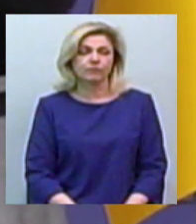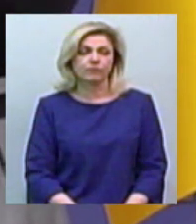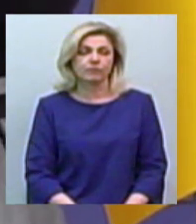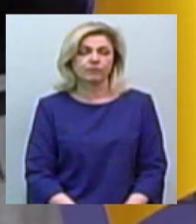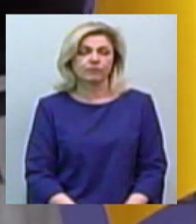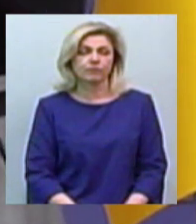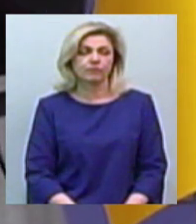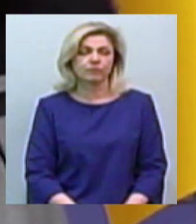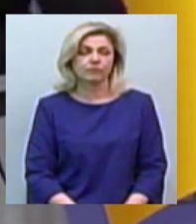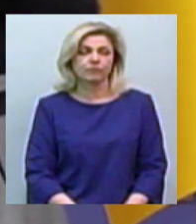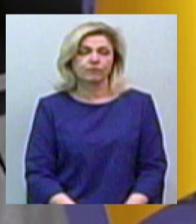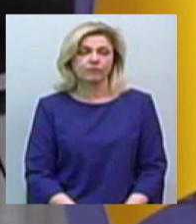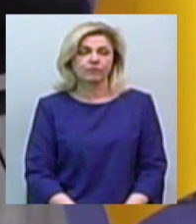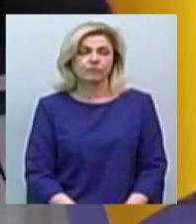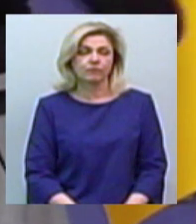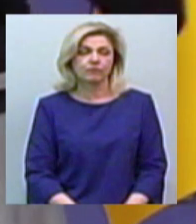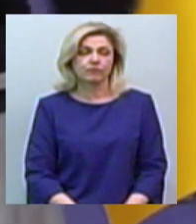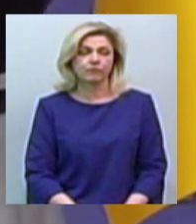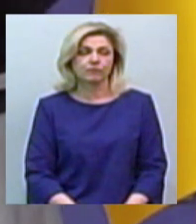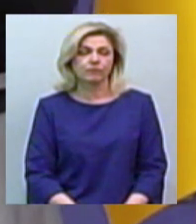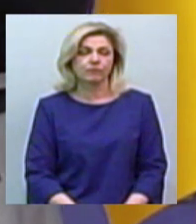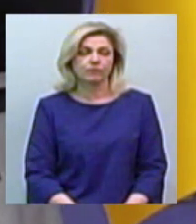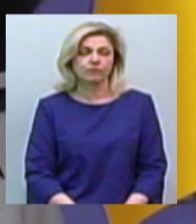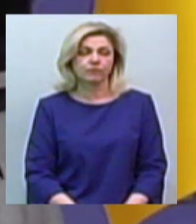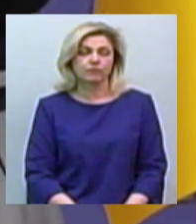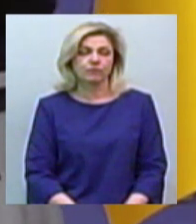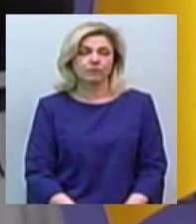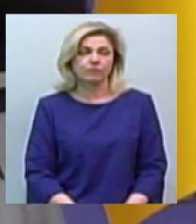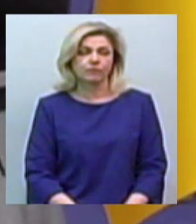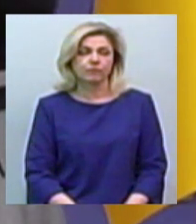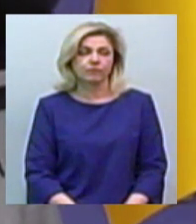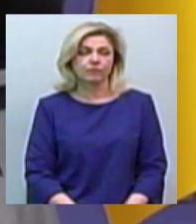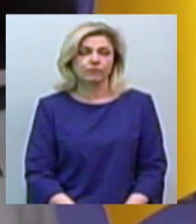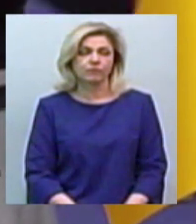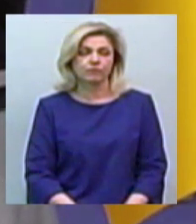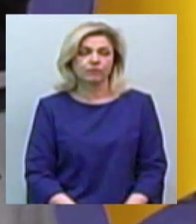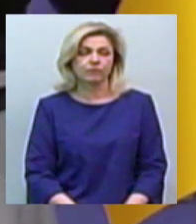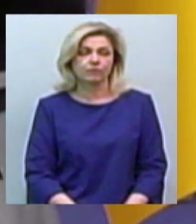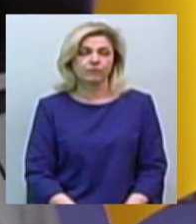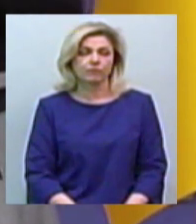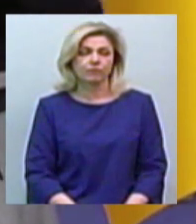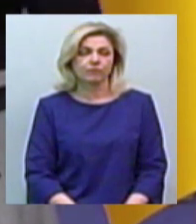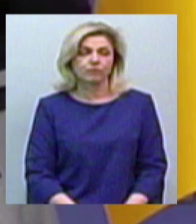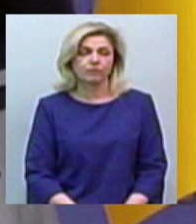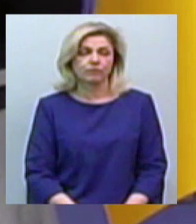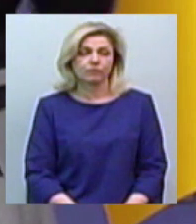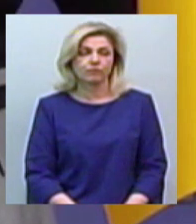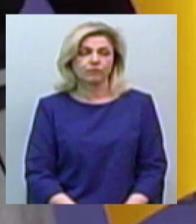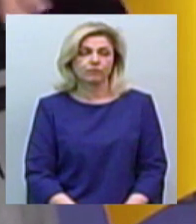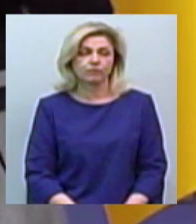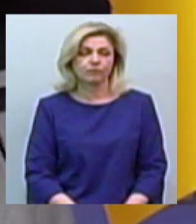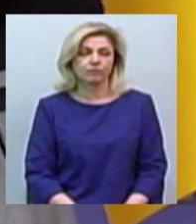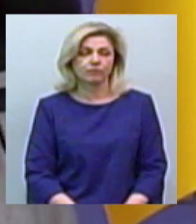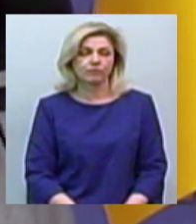цілим ізолятором, будуть запускатися тільки хвори з коронавірусною хворобою. Всі інші хвори будуть